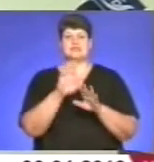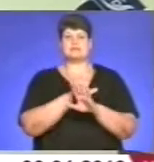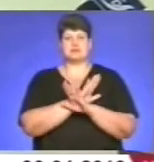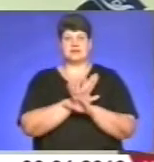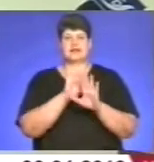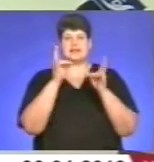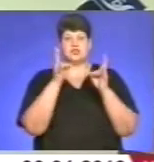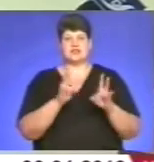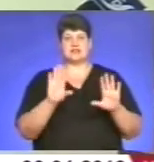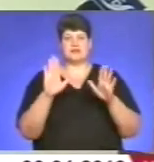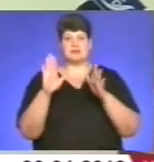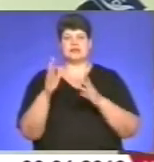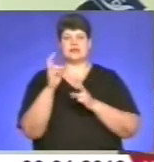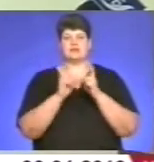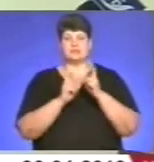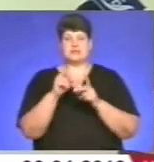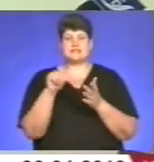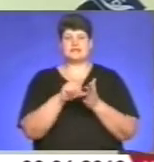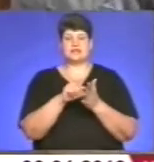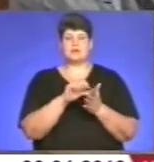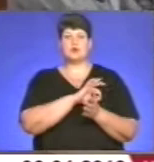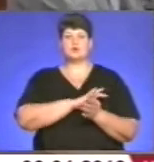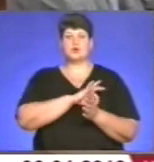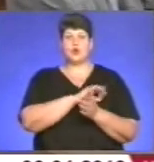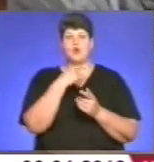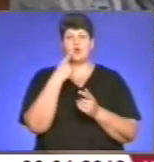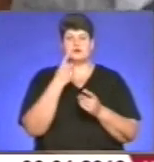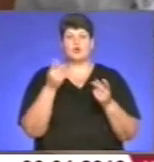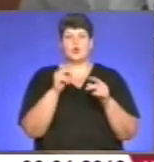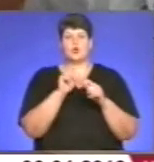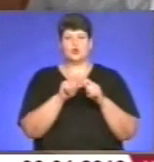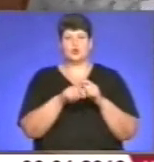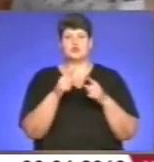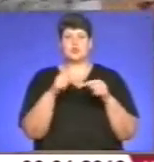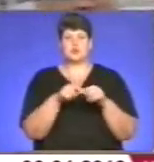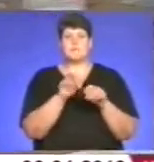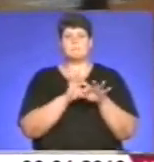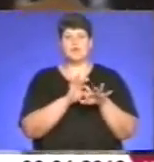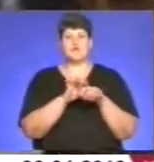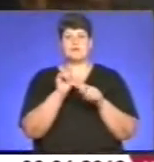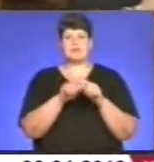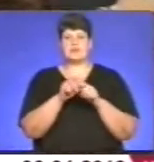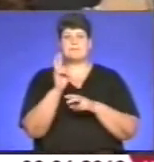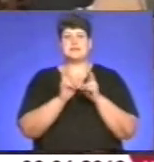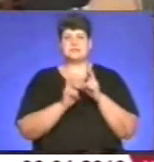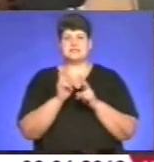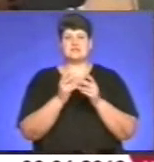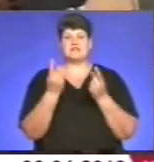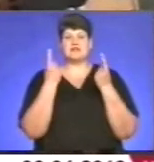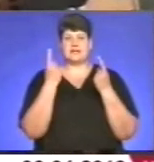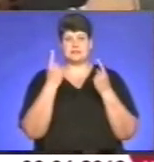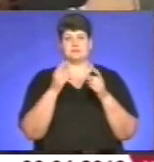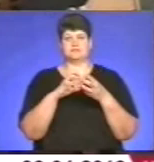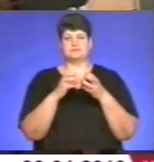випадків на виробництві. Представники профспілок закликають контролюючі органи проводити перевірки підприємств з високим ступенем